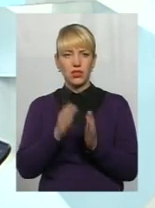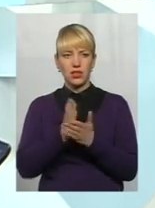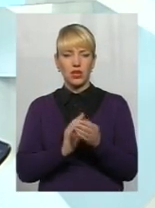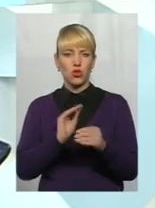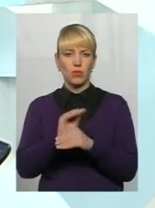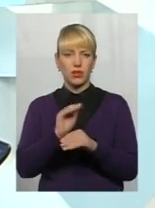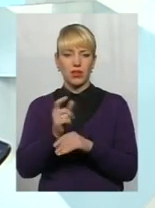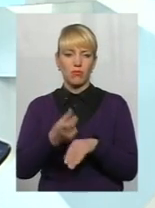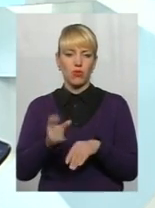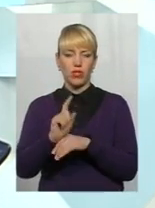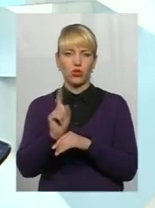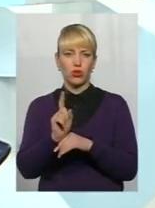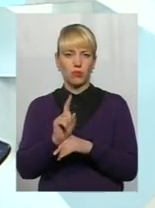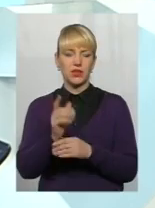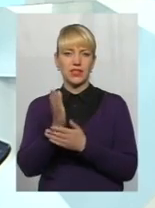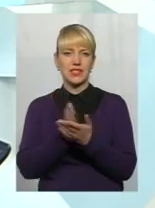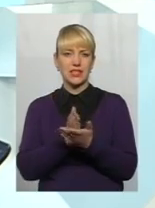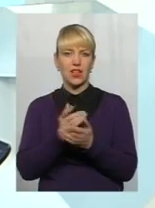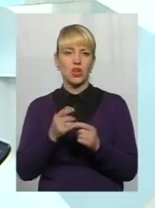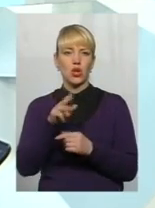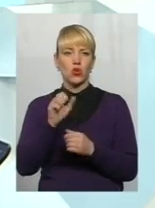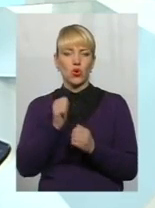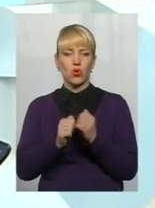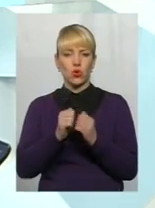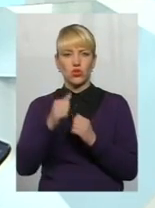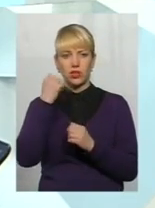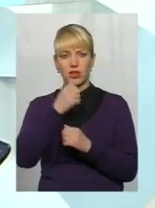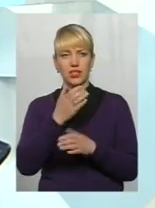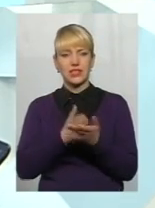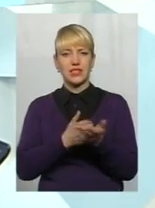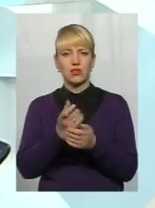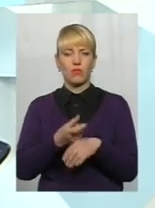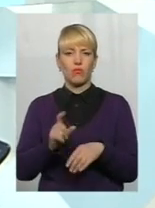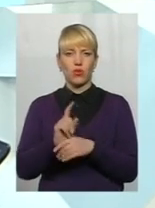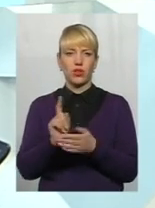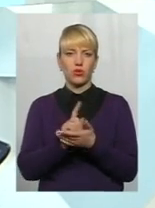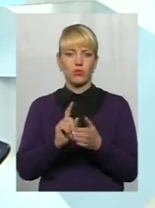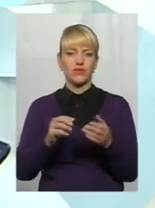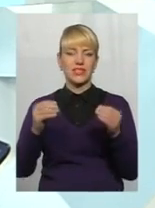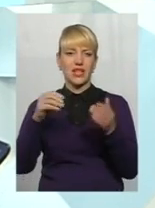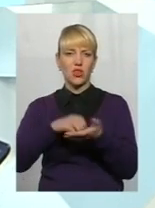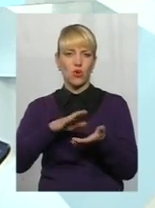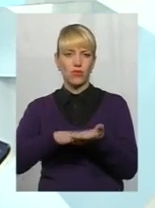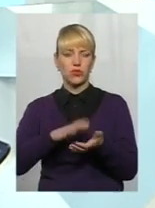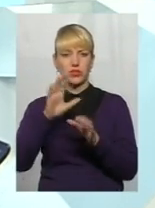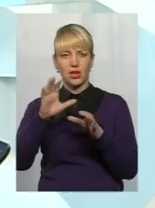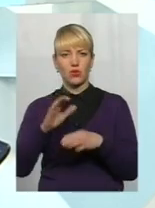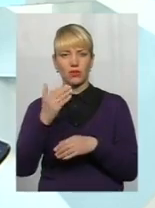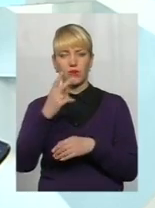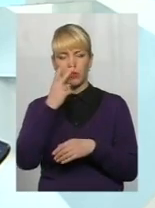за понаднормативний стаж, то за кожен рік стажу понад норму, встановлену законом, ви побачите